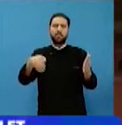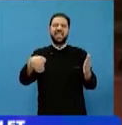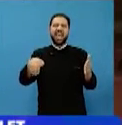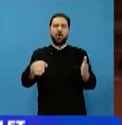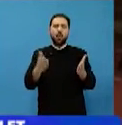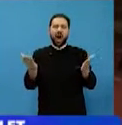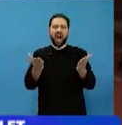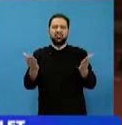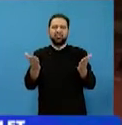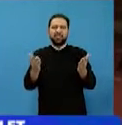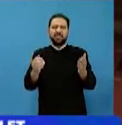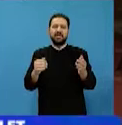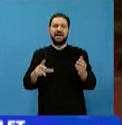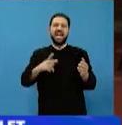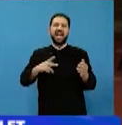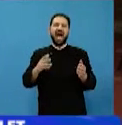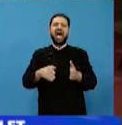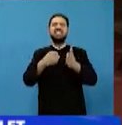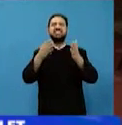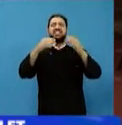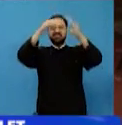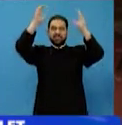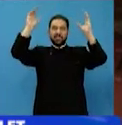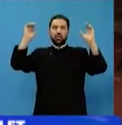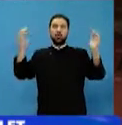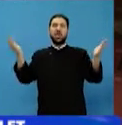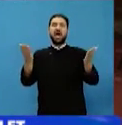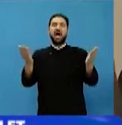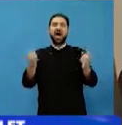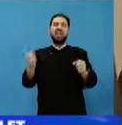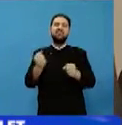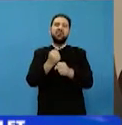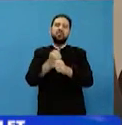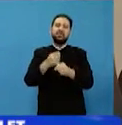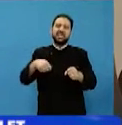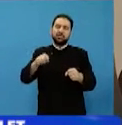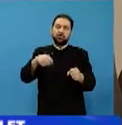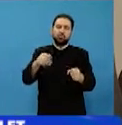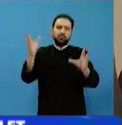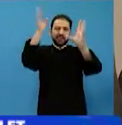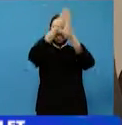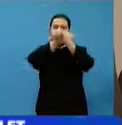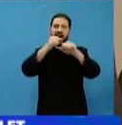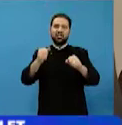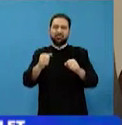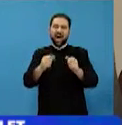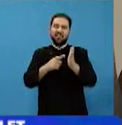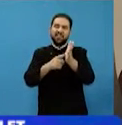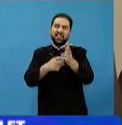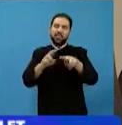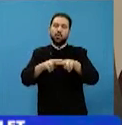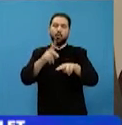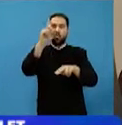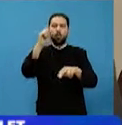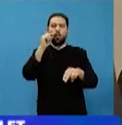făcuse pomenirea prin privegherea și sufra pe care a făcut atunci. Deci iată că un om al rugăciunii